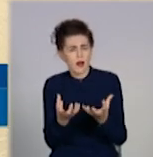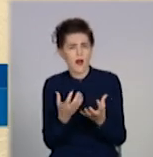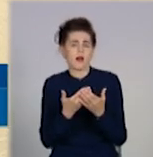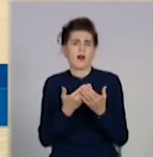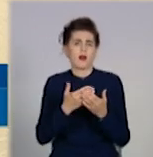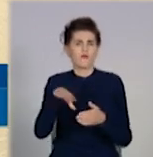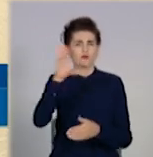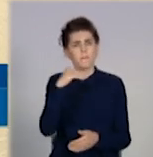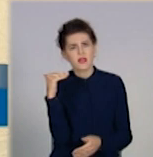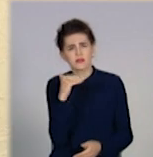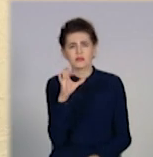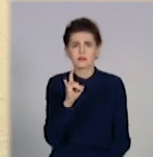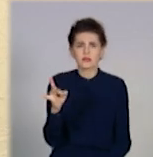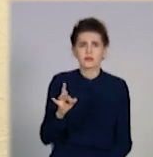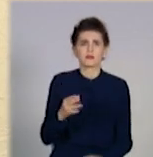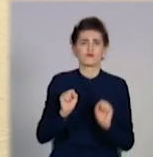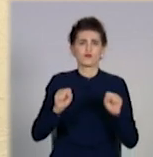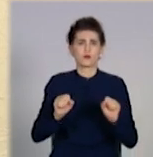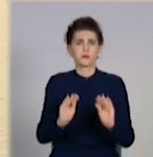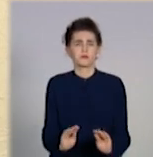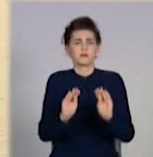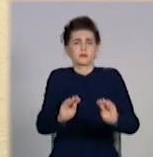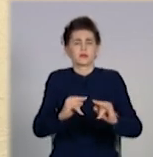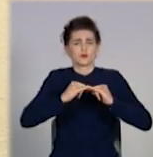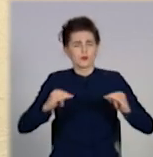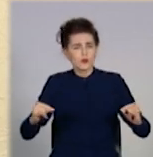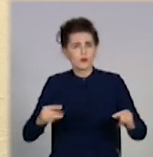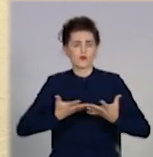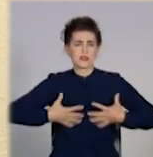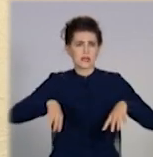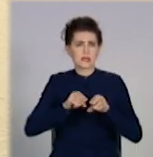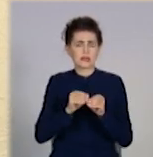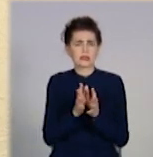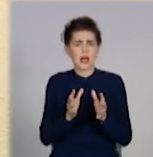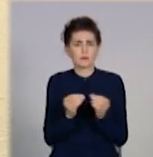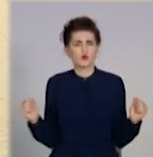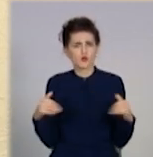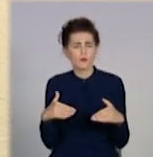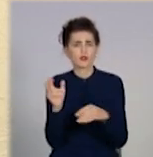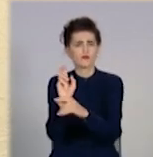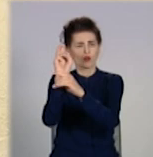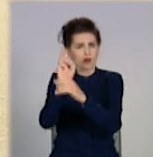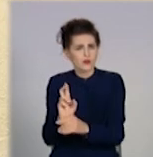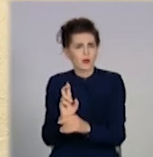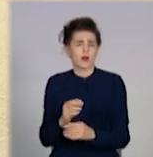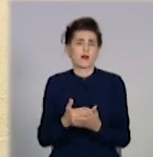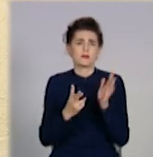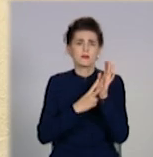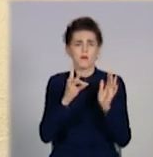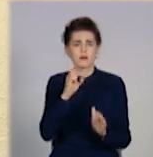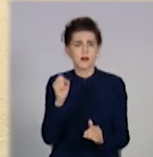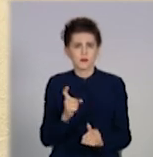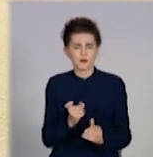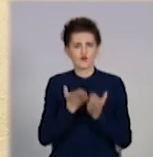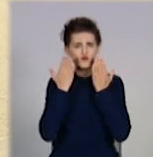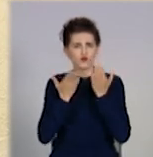сирні, м'ясні страви, поставити на трапезу, всією родиною зібратися, запалити свячку, всім разом прочитати молитву